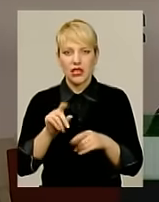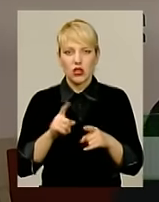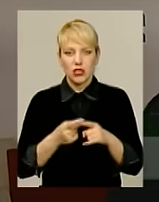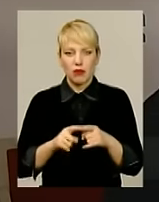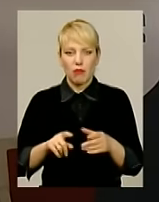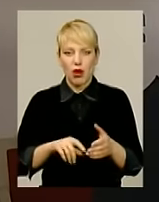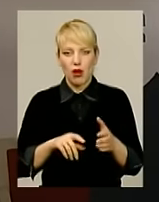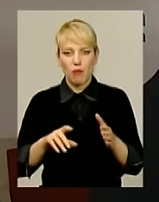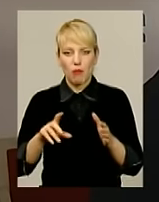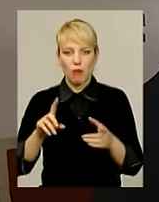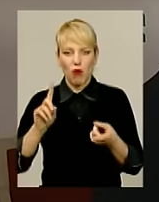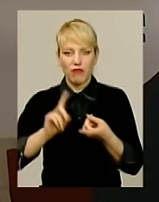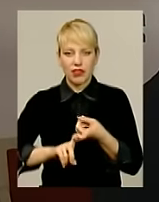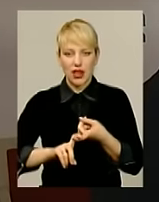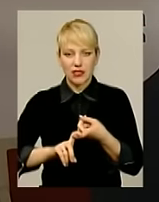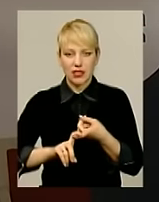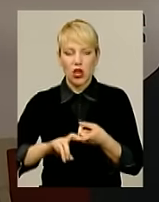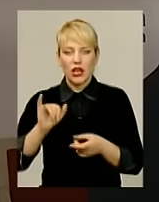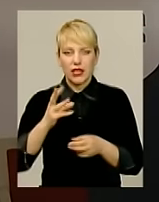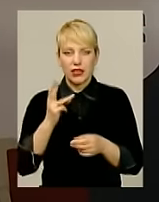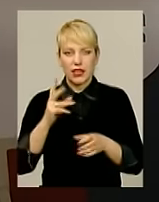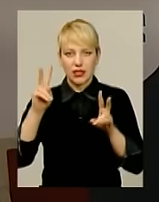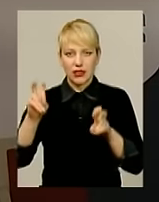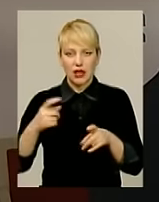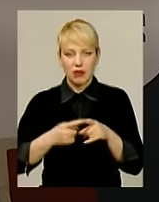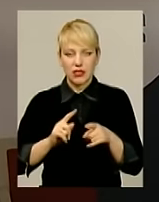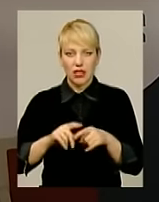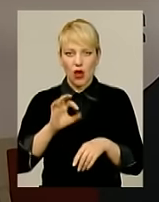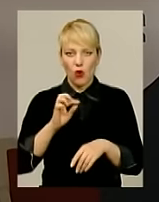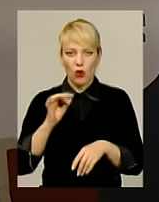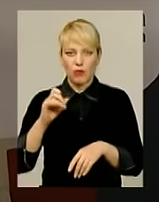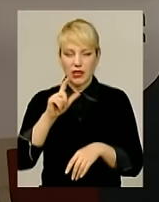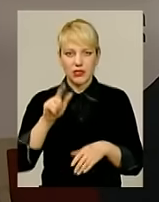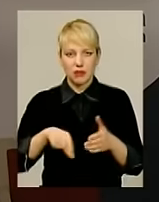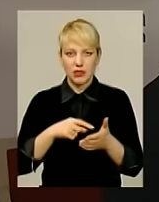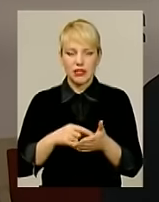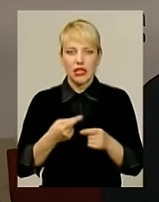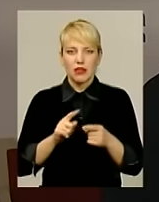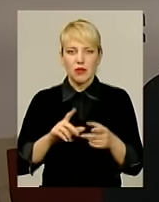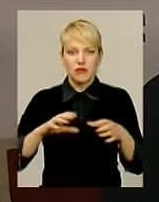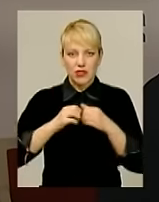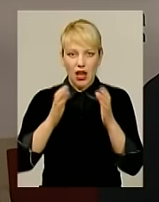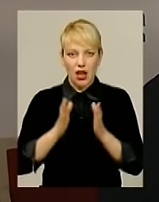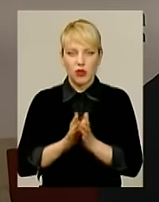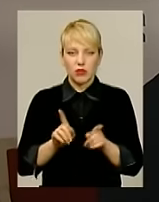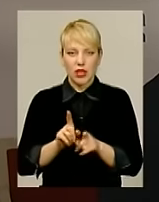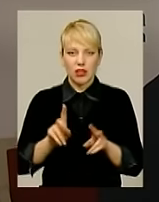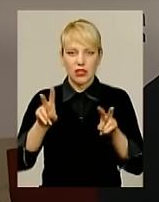дуже актуально, враховуючі законники мають вступити силу. І третя тема – це образ міста, її так загально назвали, тому що